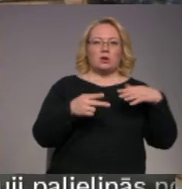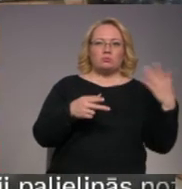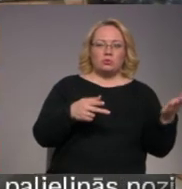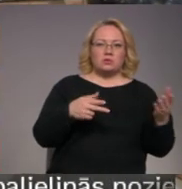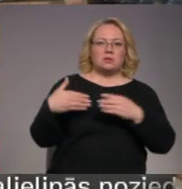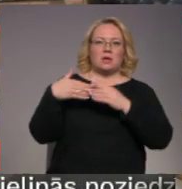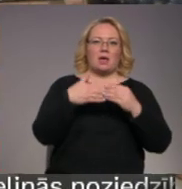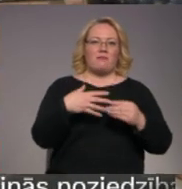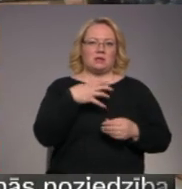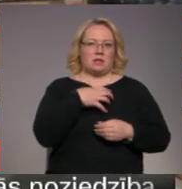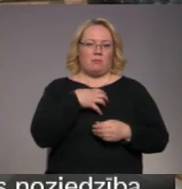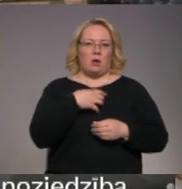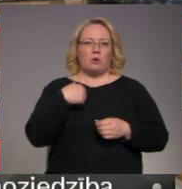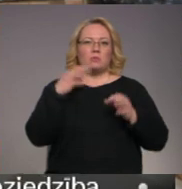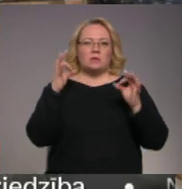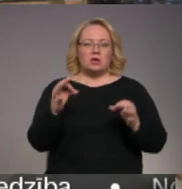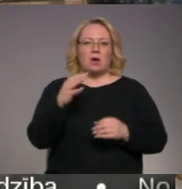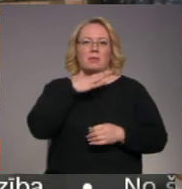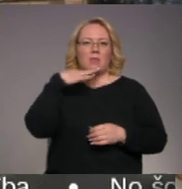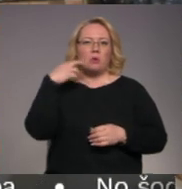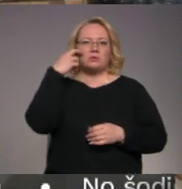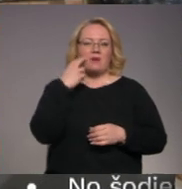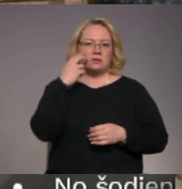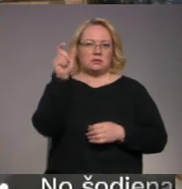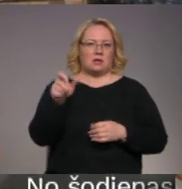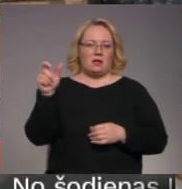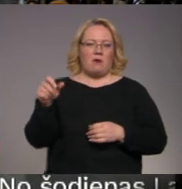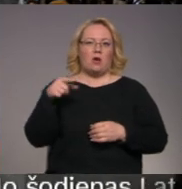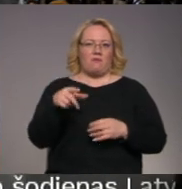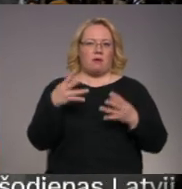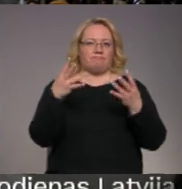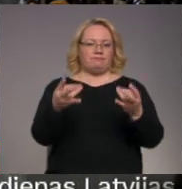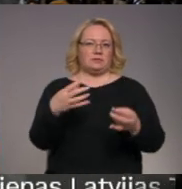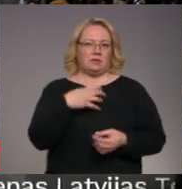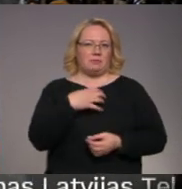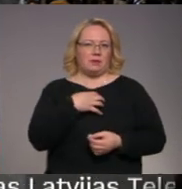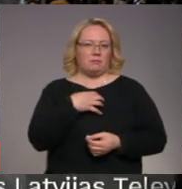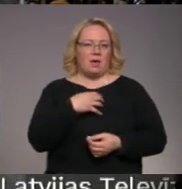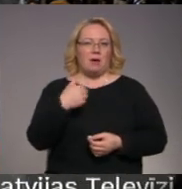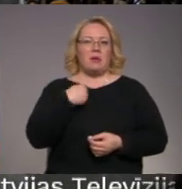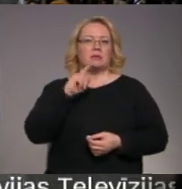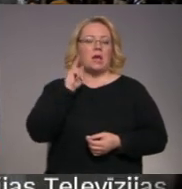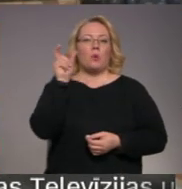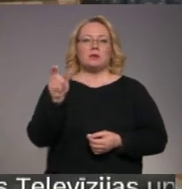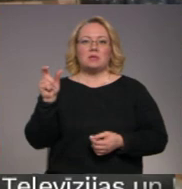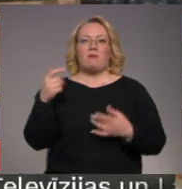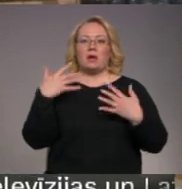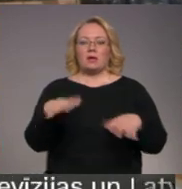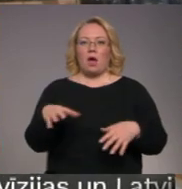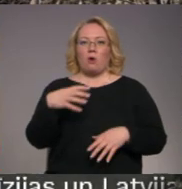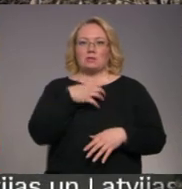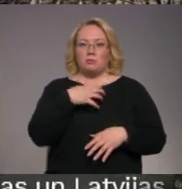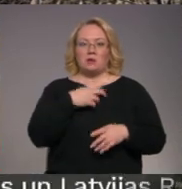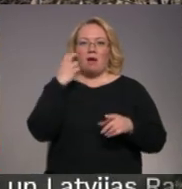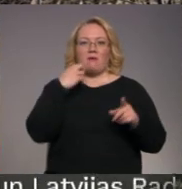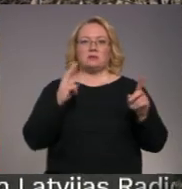slimībums, jo mums tiešām ir ļoti daudz veca cilvēka, kas var arī saķiet šito vīrusu. Ja mēs jaunie cilvēki jau pārslimosim, tad vecija